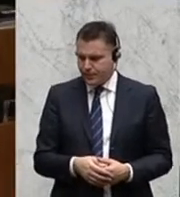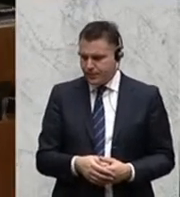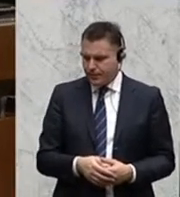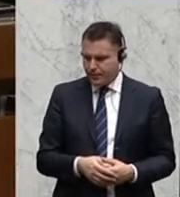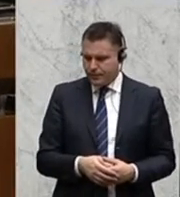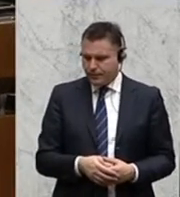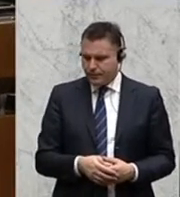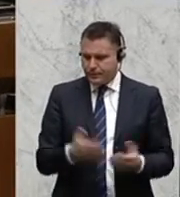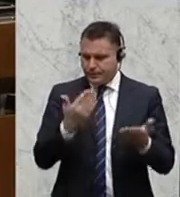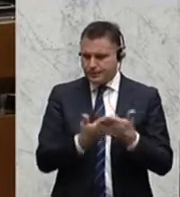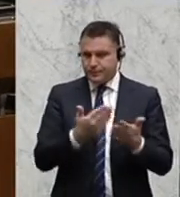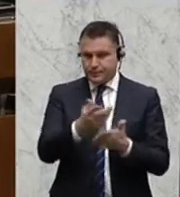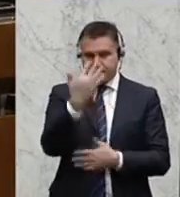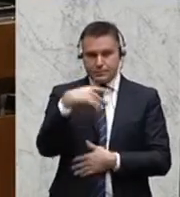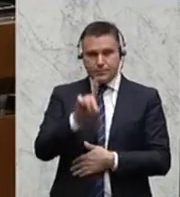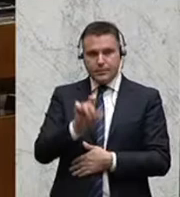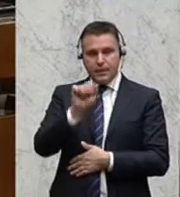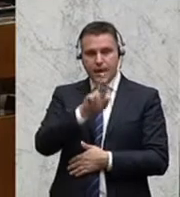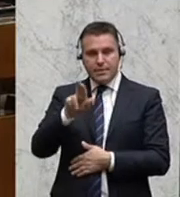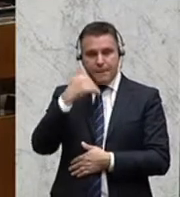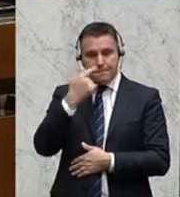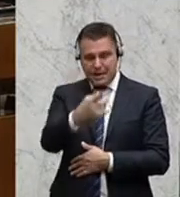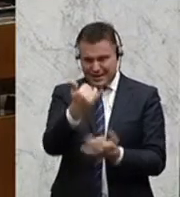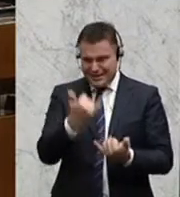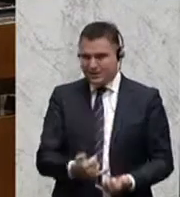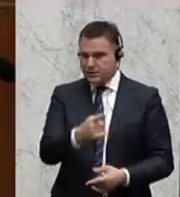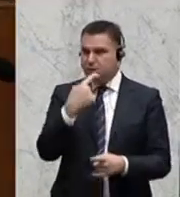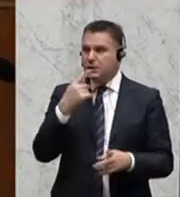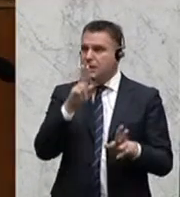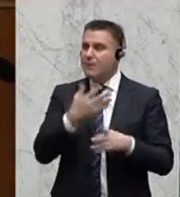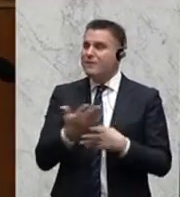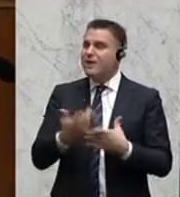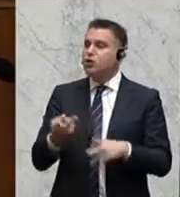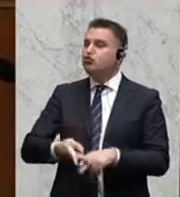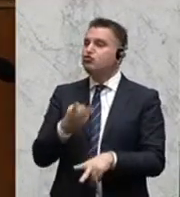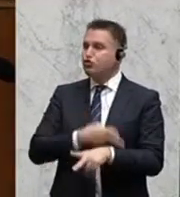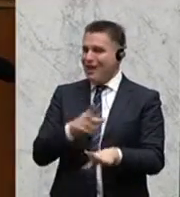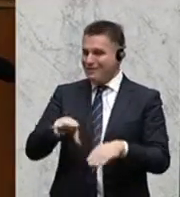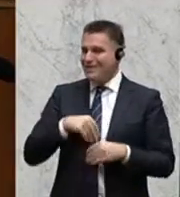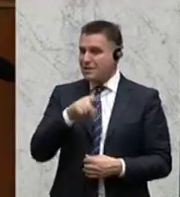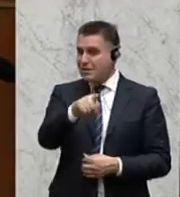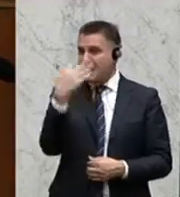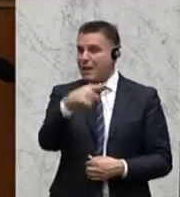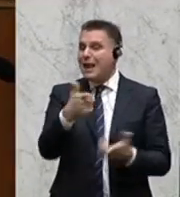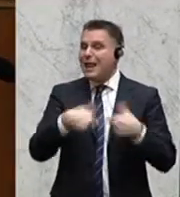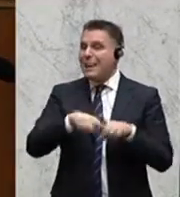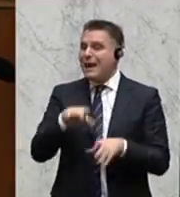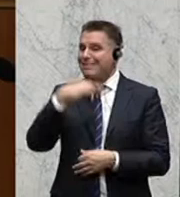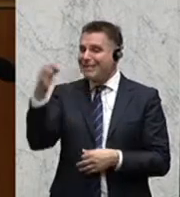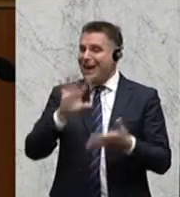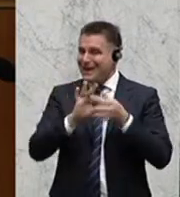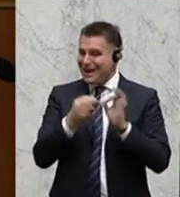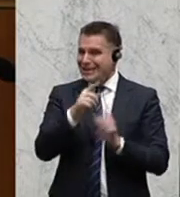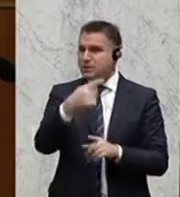Das ist ganz spannend, dass Gernot Darmann sich zu Wort meldet und jetzt heute über die Verstaatlichung diskutiert und darüber sich beklagt. Du hast im Kärntner Landtag die